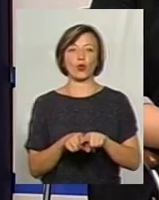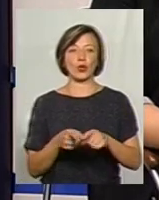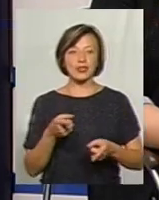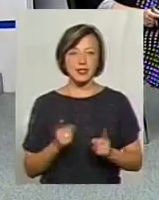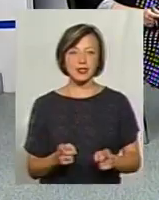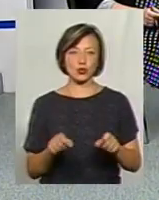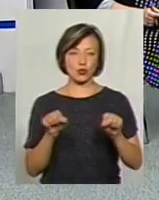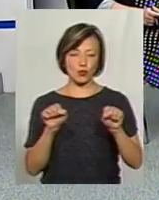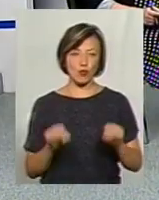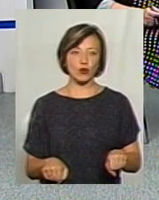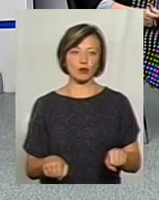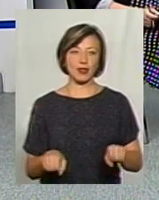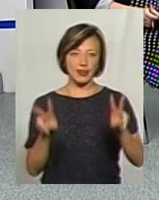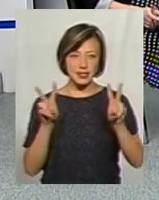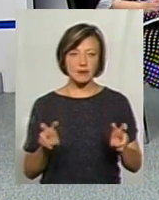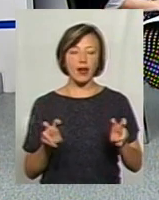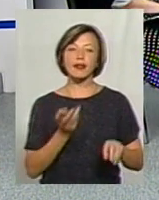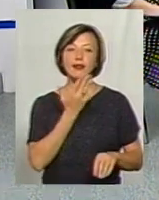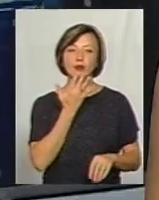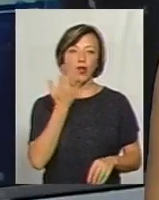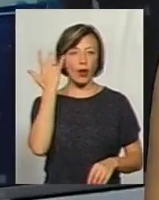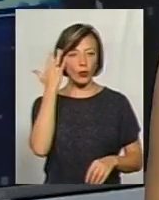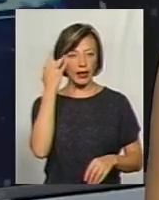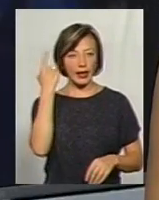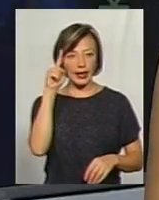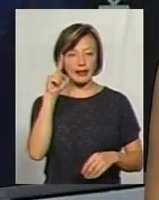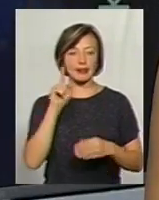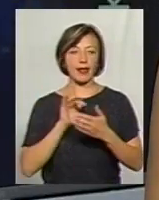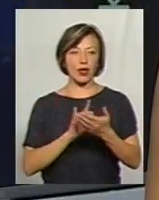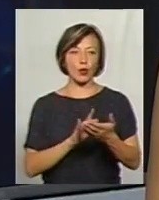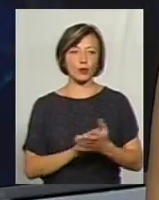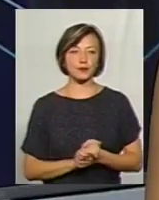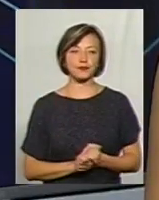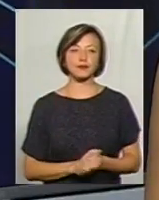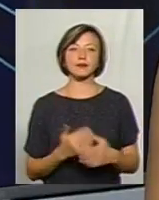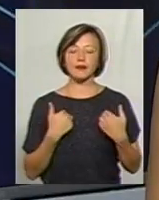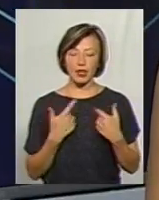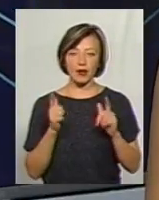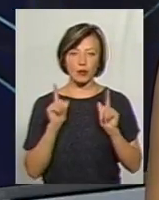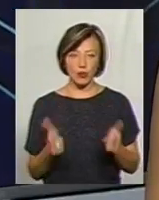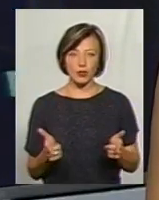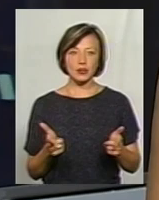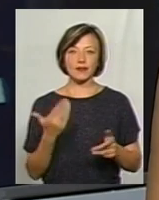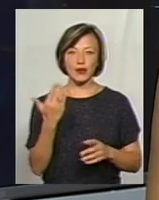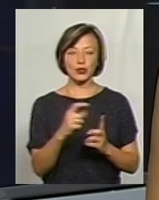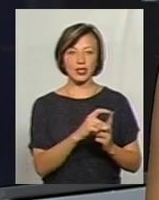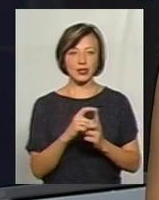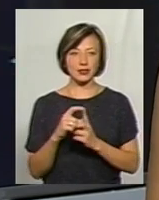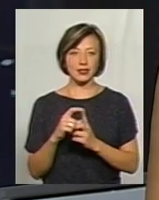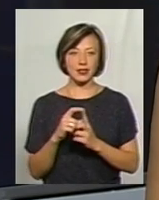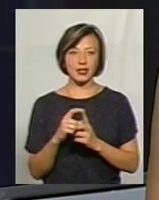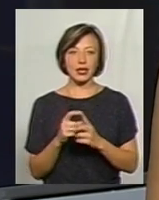ми зможемо назвати національною ідеєю? — Звичайно, маю погодитися з вашою тезою про те, що